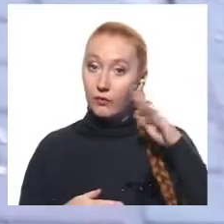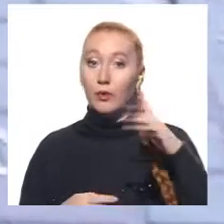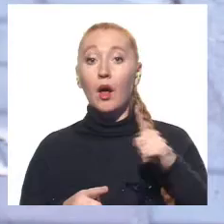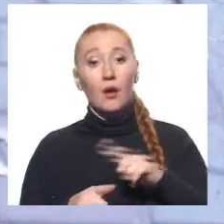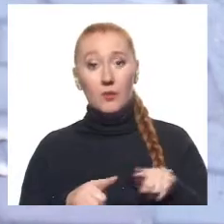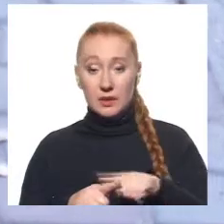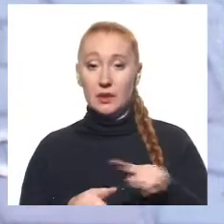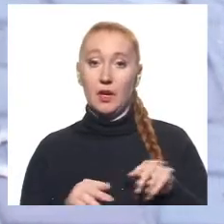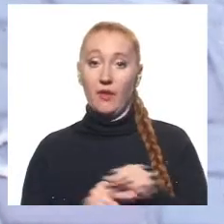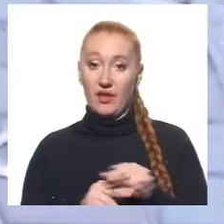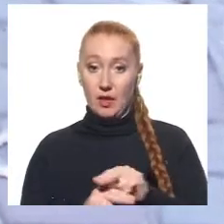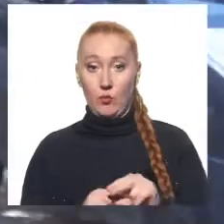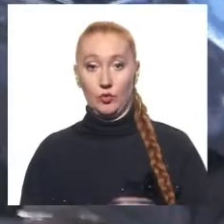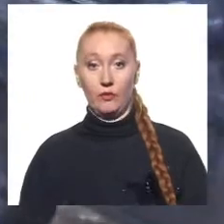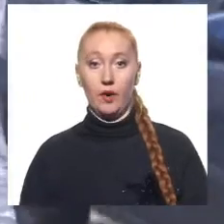найшвидше.